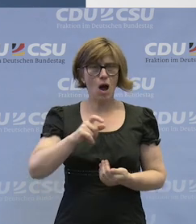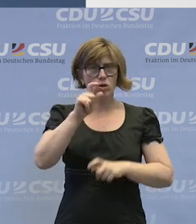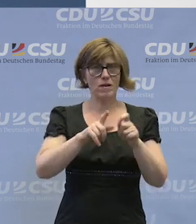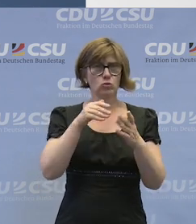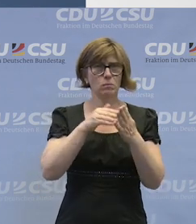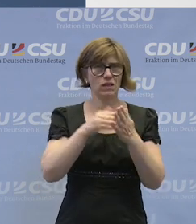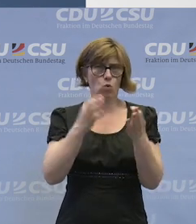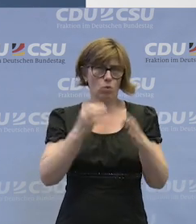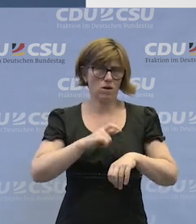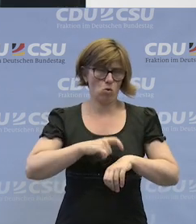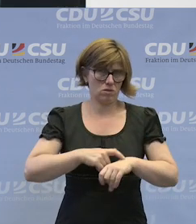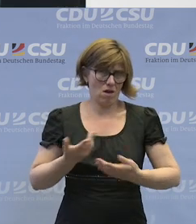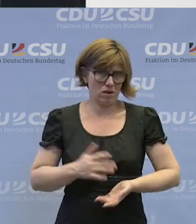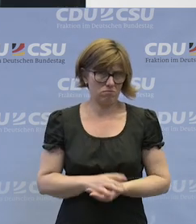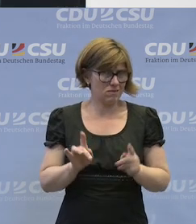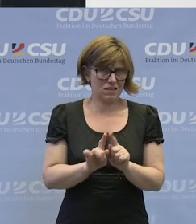Mensch mit Behinderung.